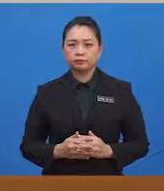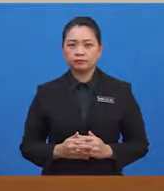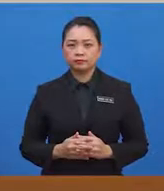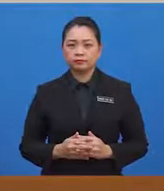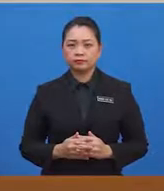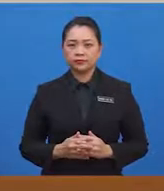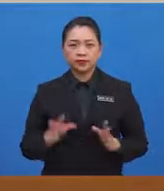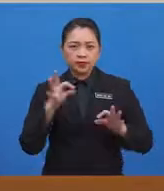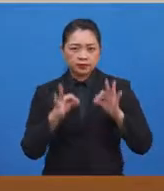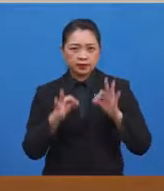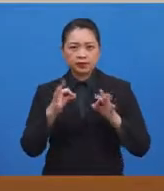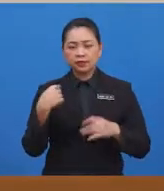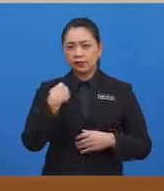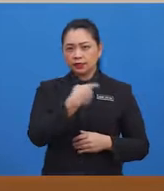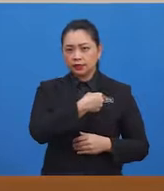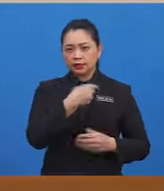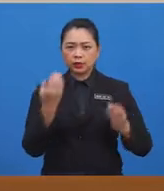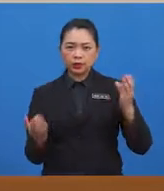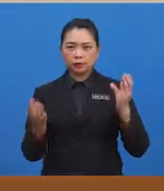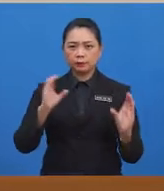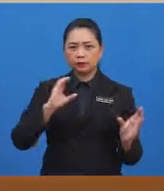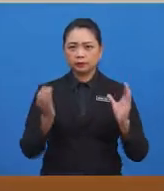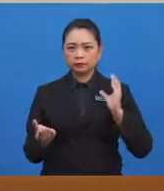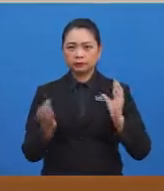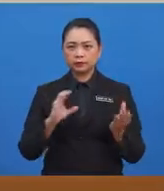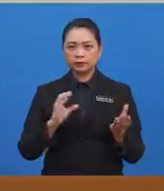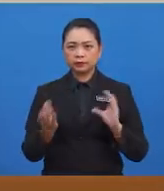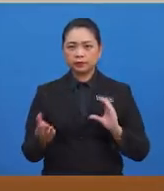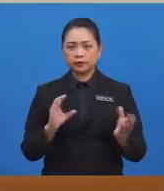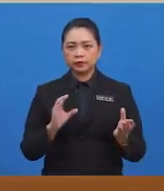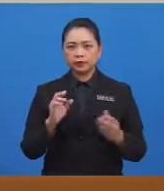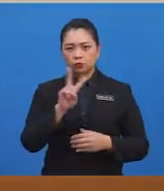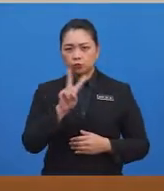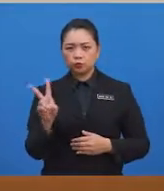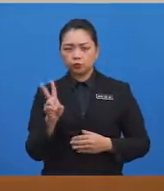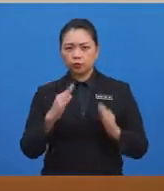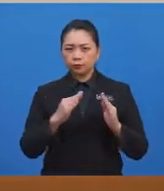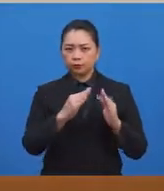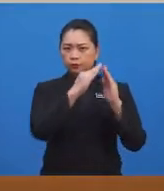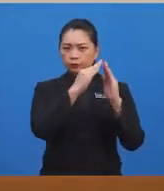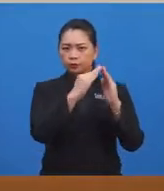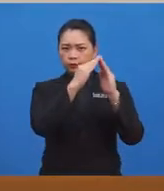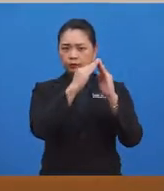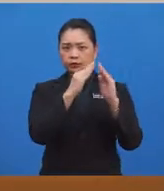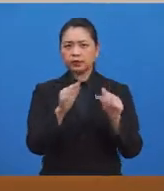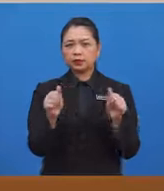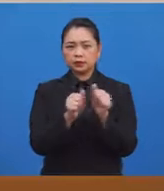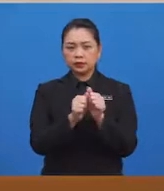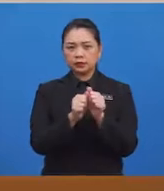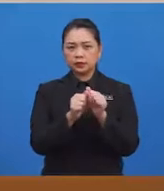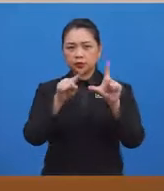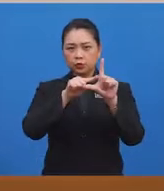Jika kita bandingkan kedua-dua sudut di penjuru ini dengan sudut tegak yang